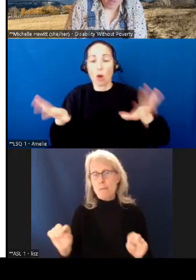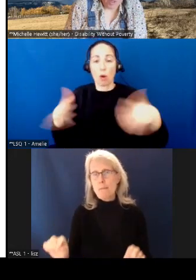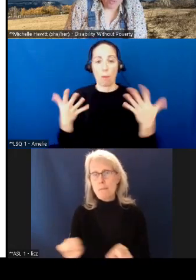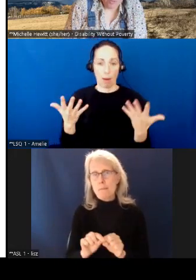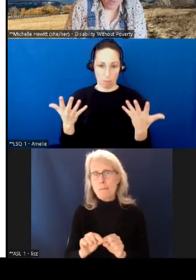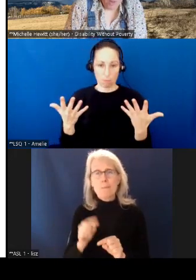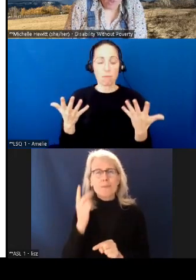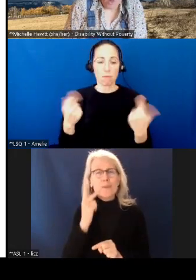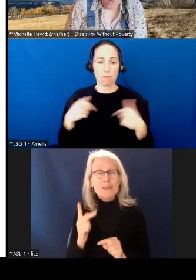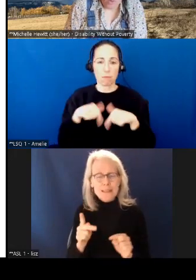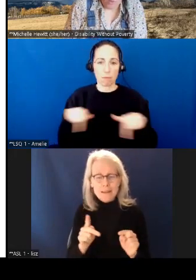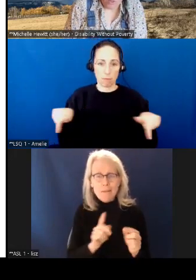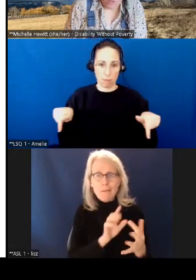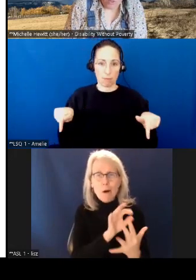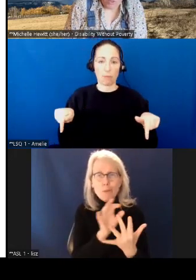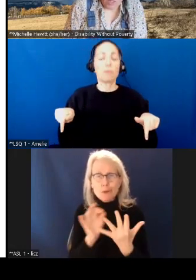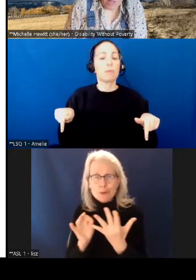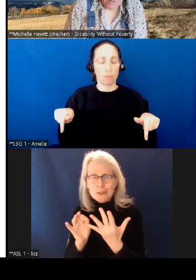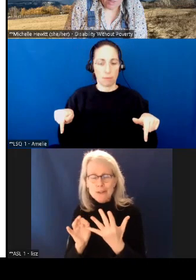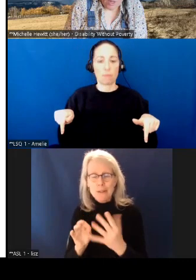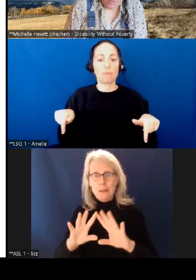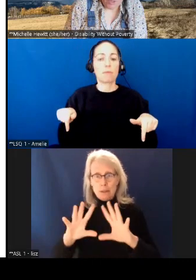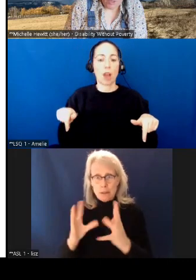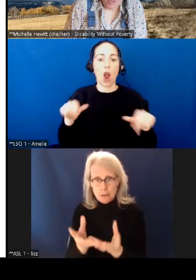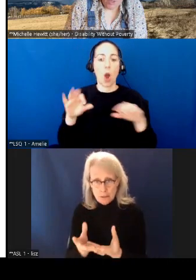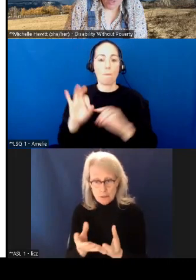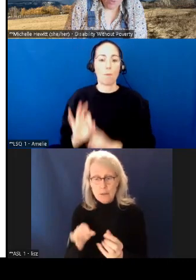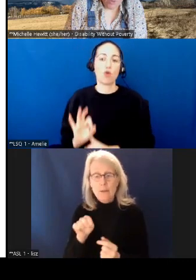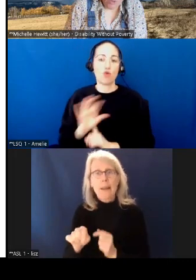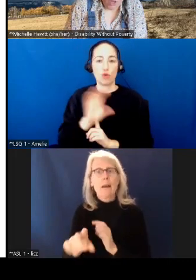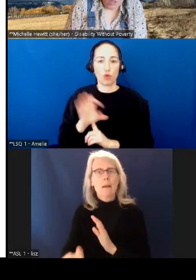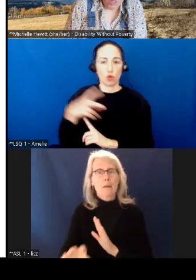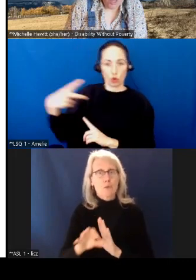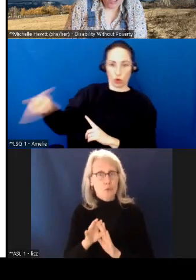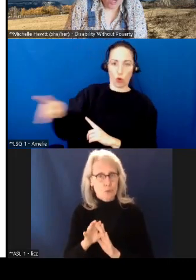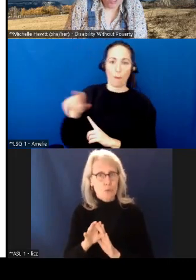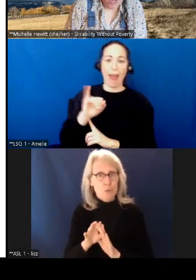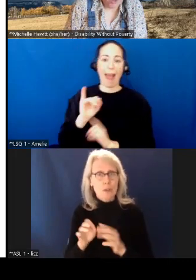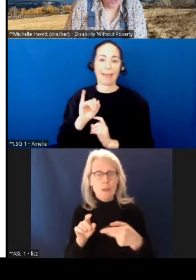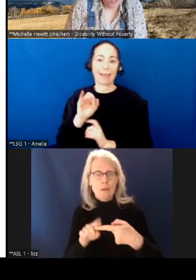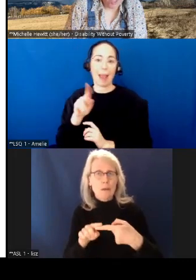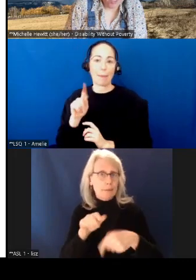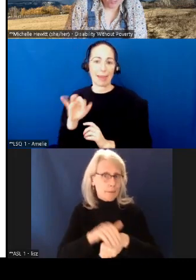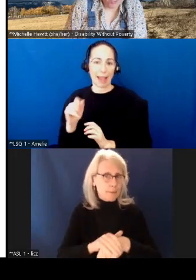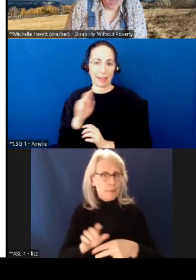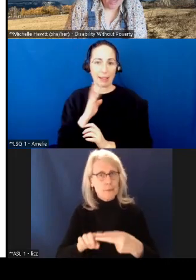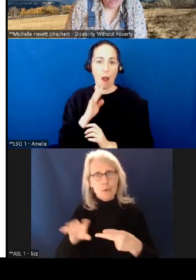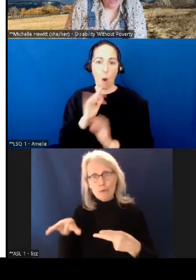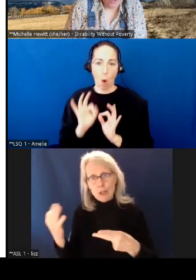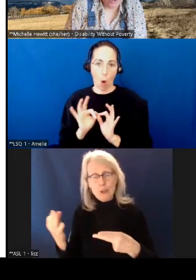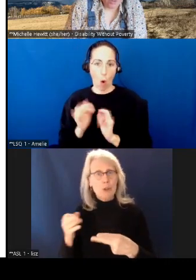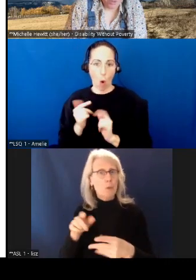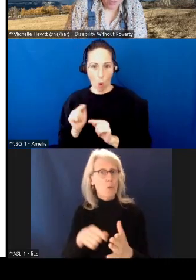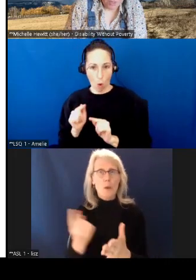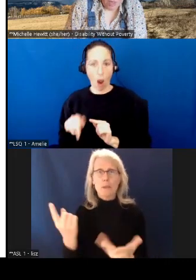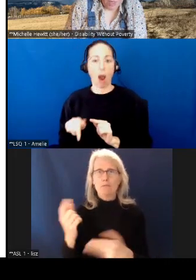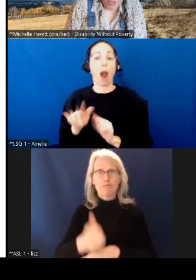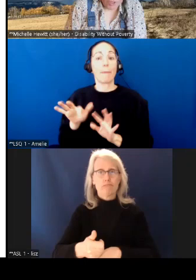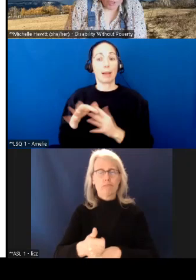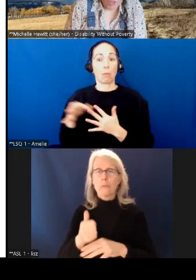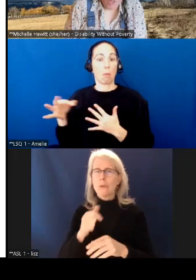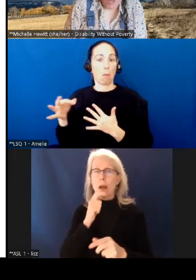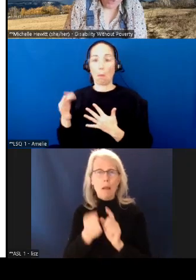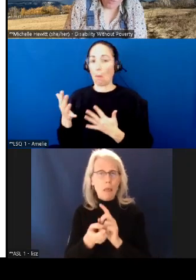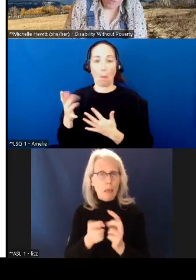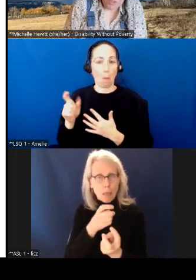faire, sélectionnez l'interprétation « Interprétation » dans votre menu Zoom. Une fois que cette option est sélectionnée, vous n